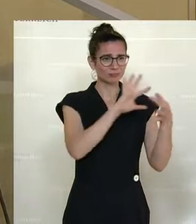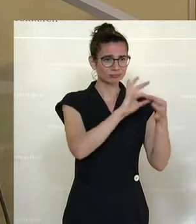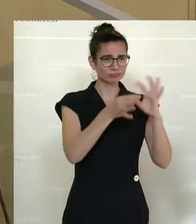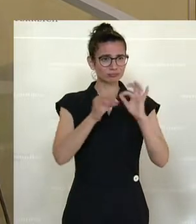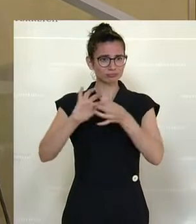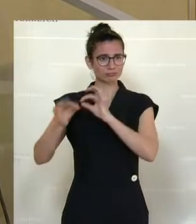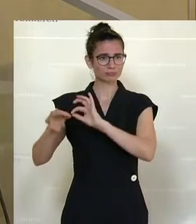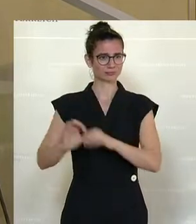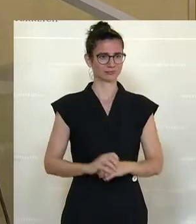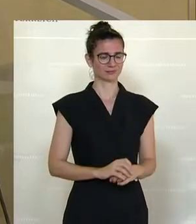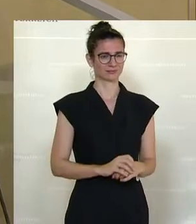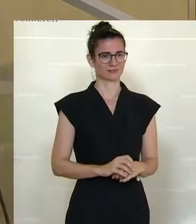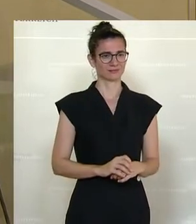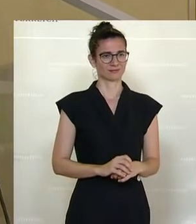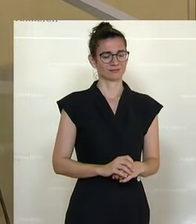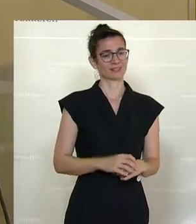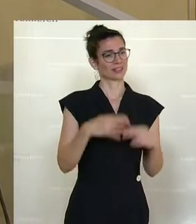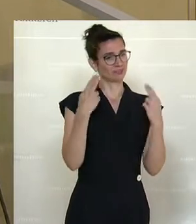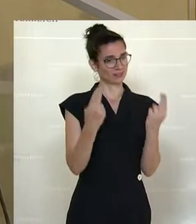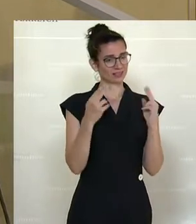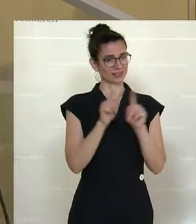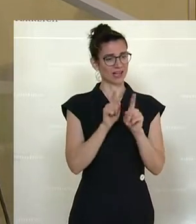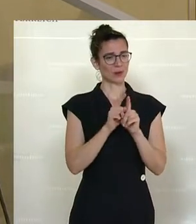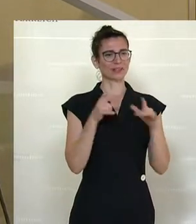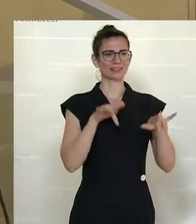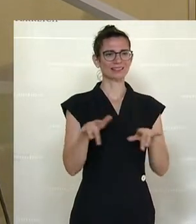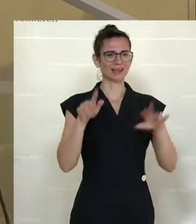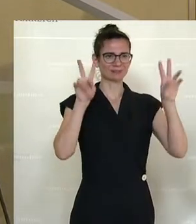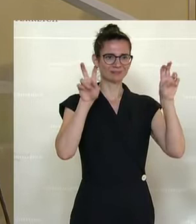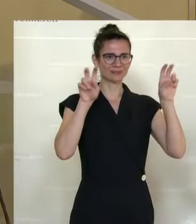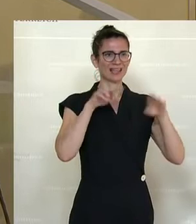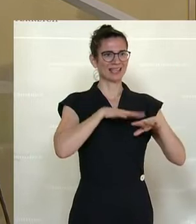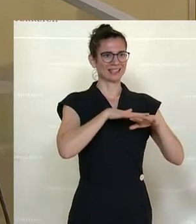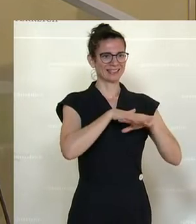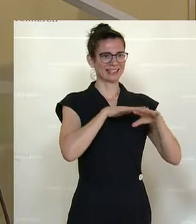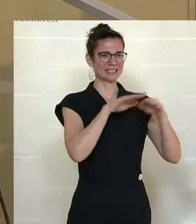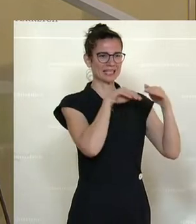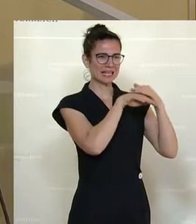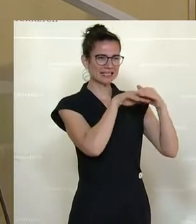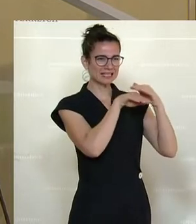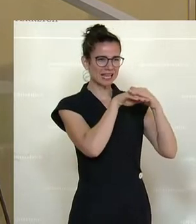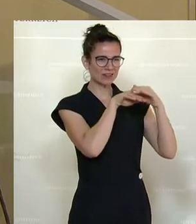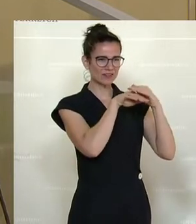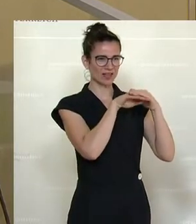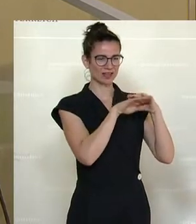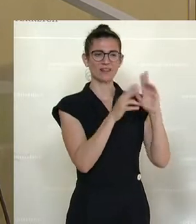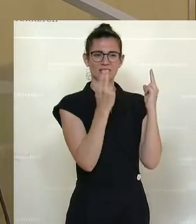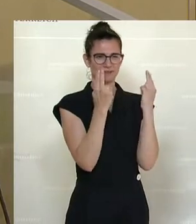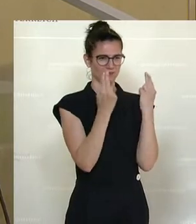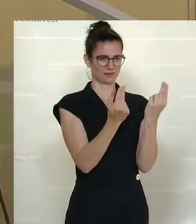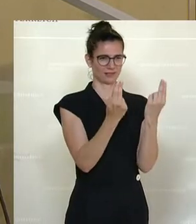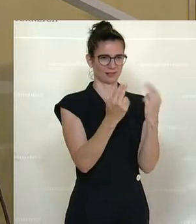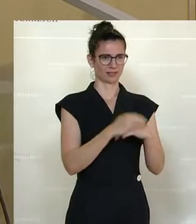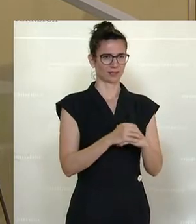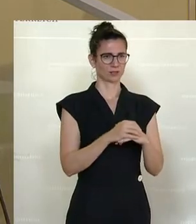gewichtiger Pfeiler auch in diesem Paket ist die Netzreserve. Erst kürzlich von der Europäischen Kommission bestätigt, all das